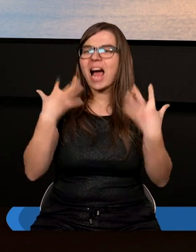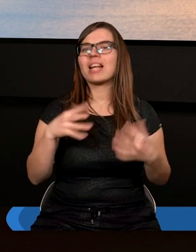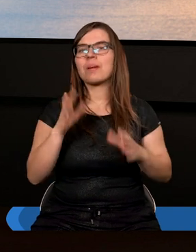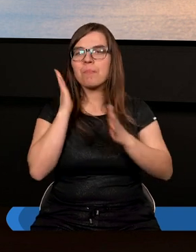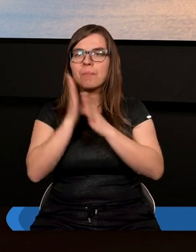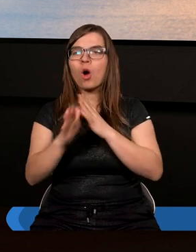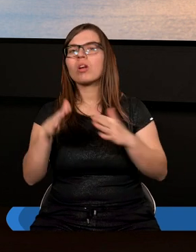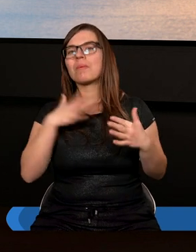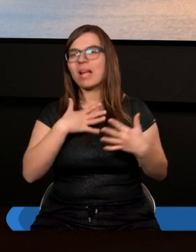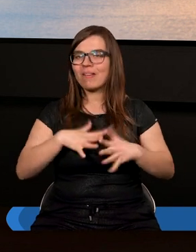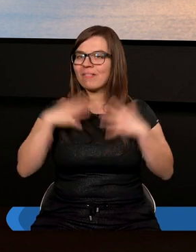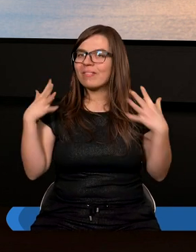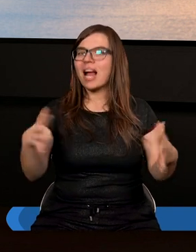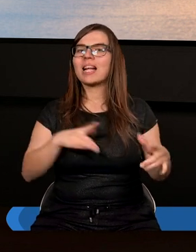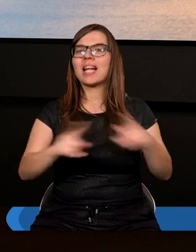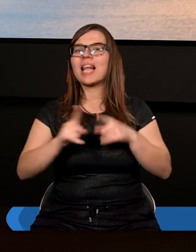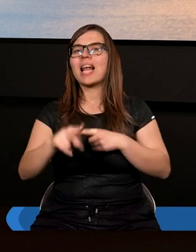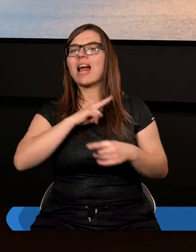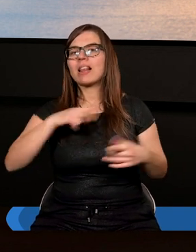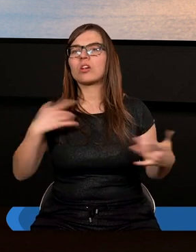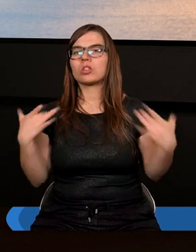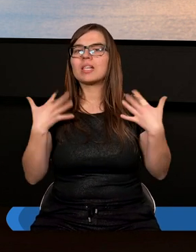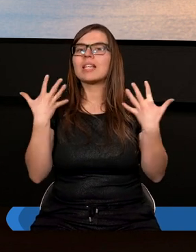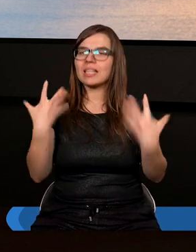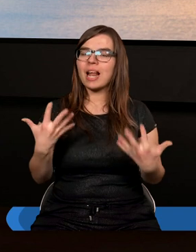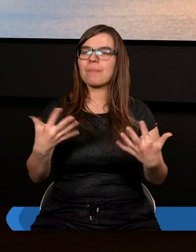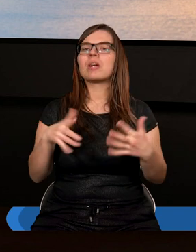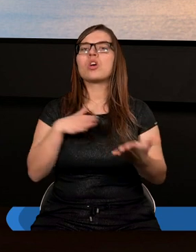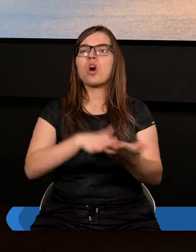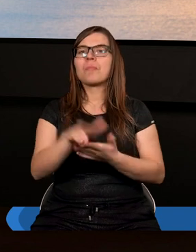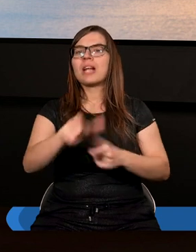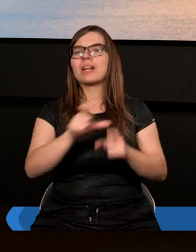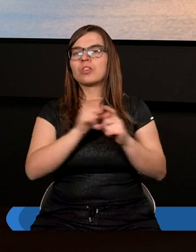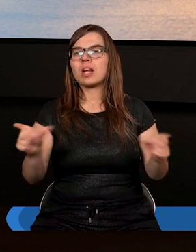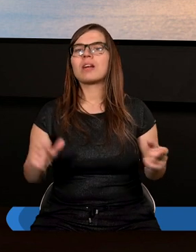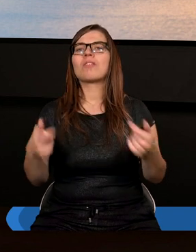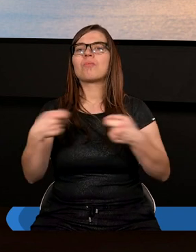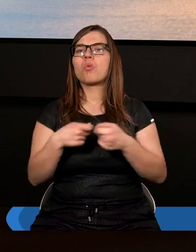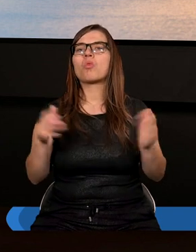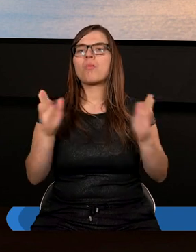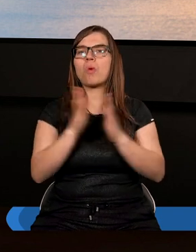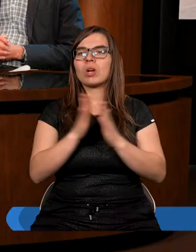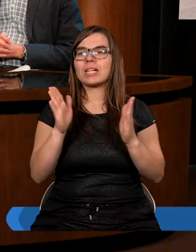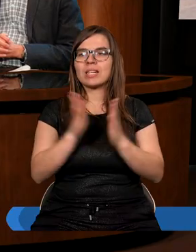proste i miało wielkie znaczenie dla naszego życia. Dlatego chcemy rozpocząć ten czas wspólną modlitwą.